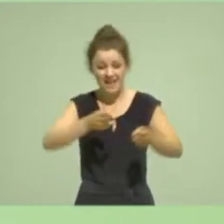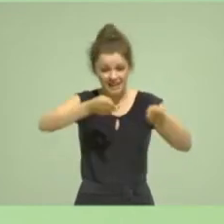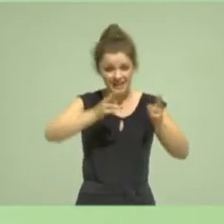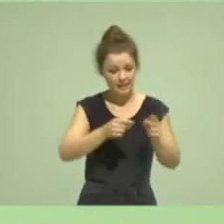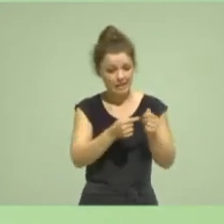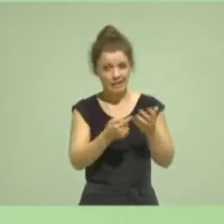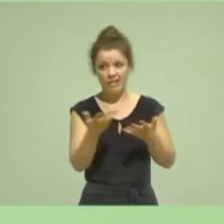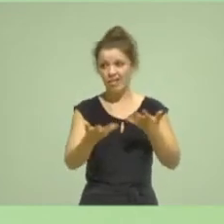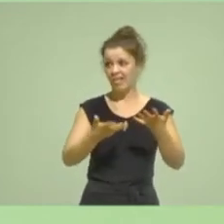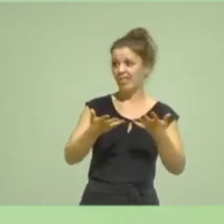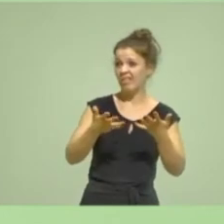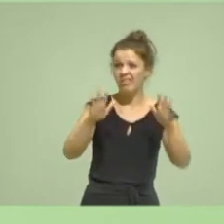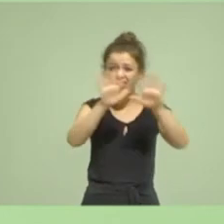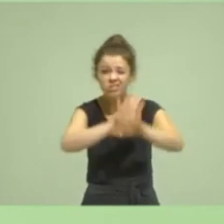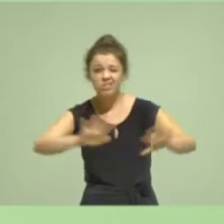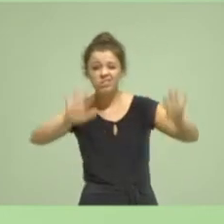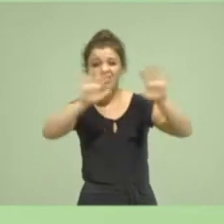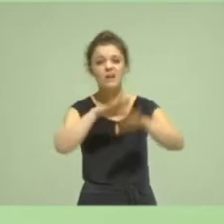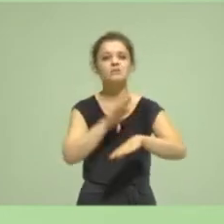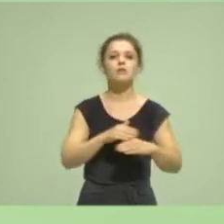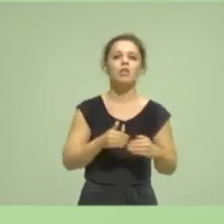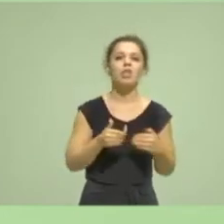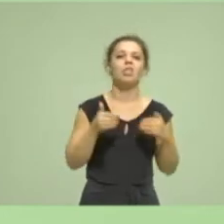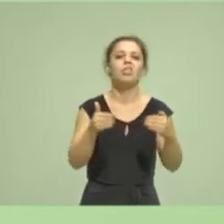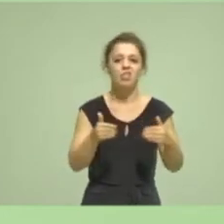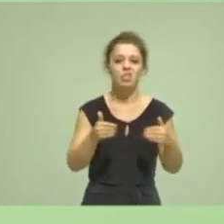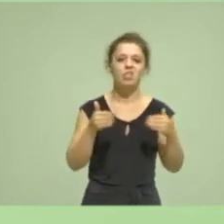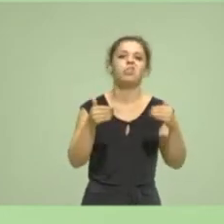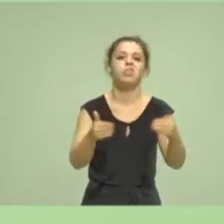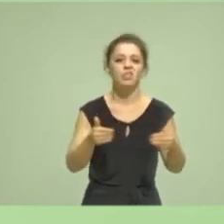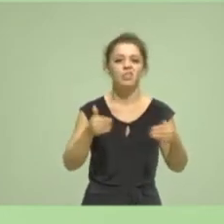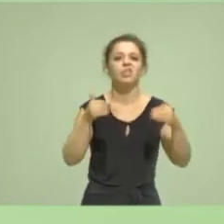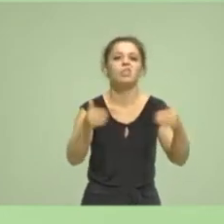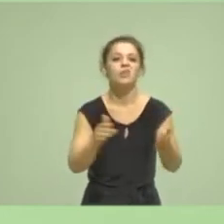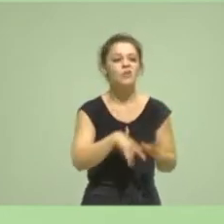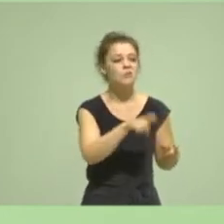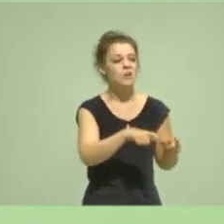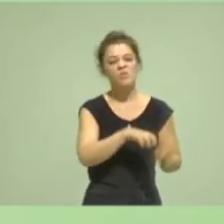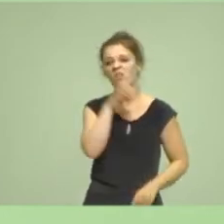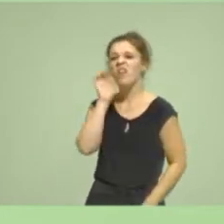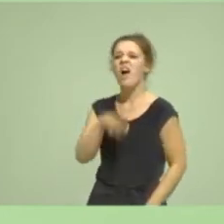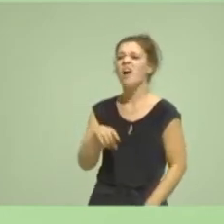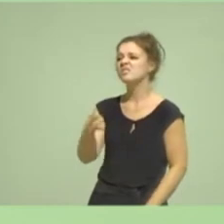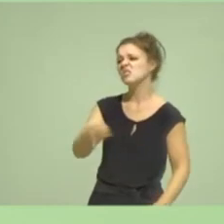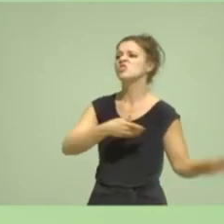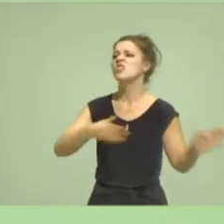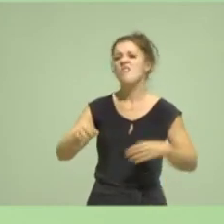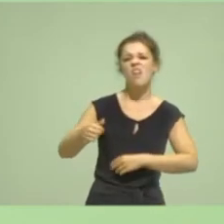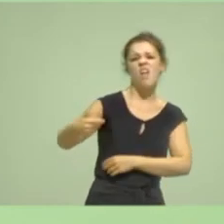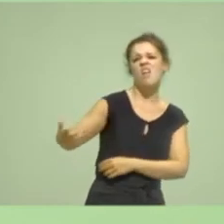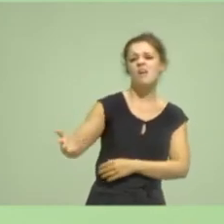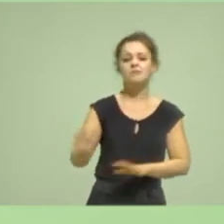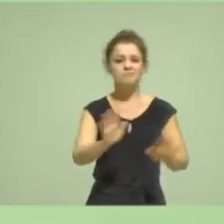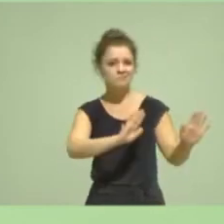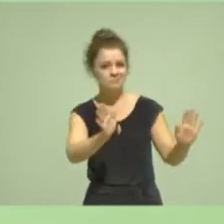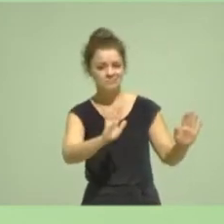die Dinge sich wieder verzögern, weil es Klagen gibt, weil es nicht gut gemacht war. Wir erheben den Anspruch,